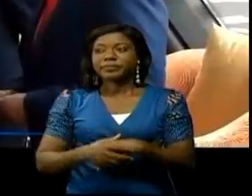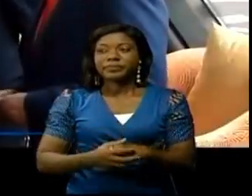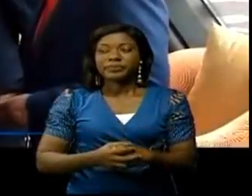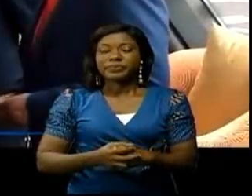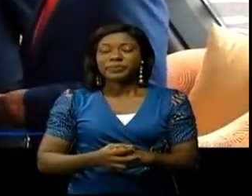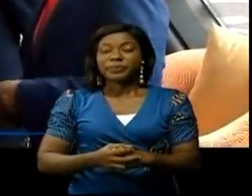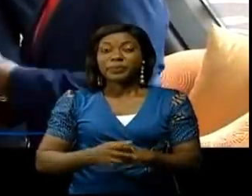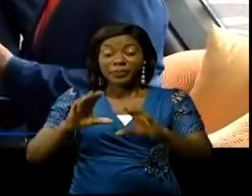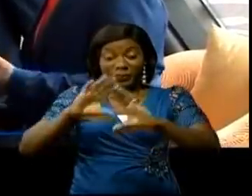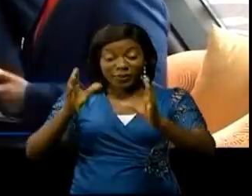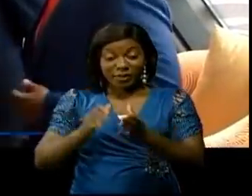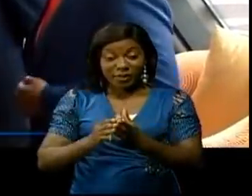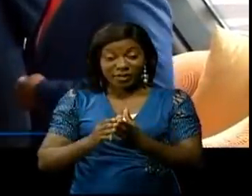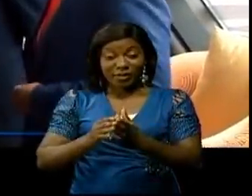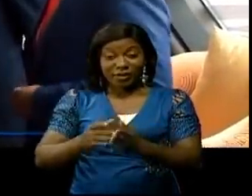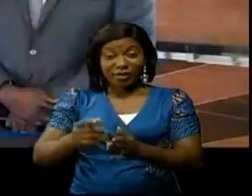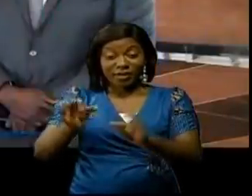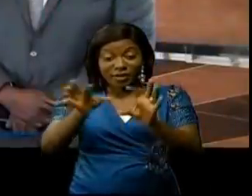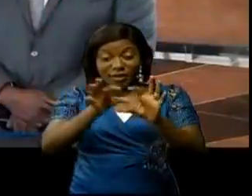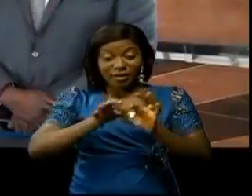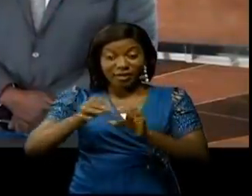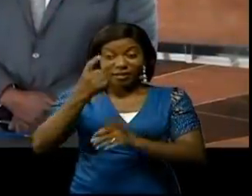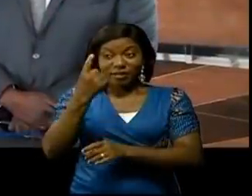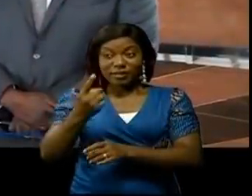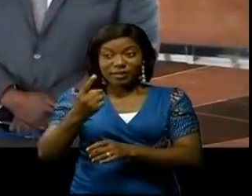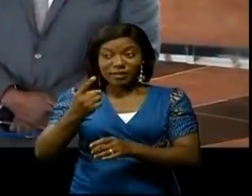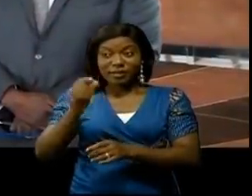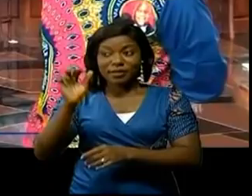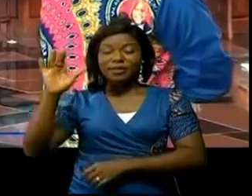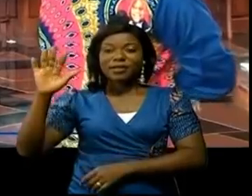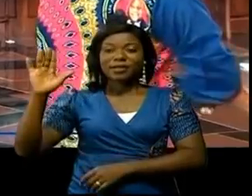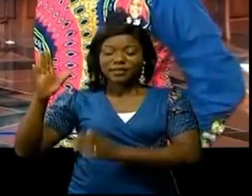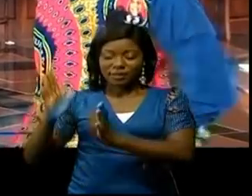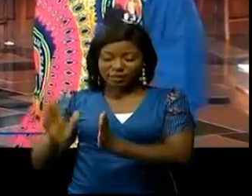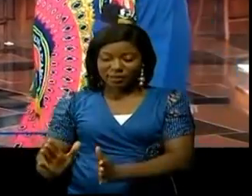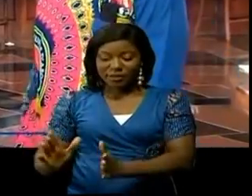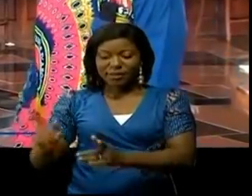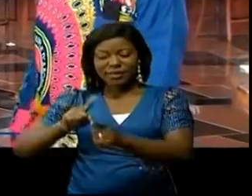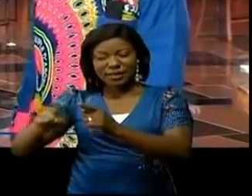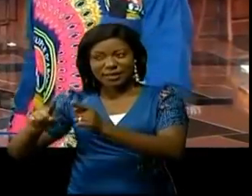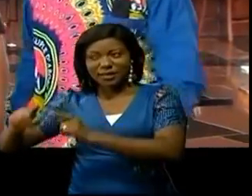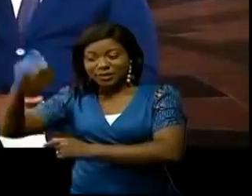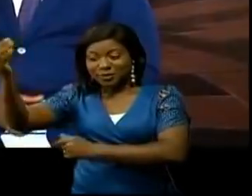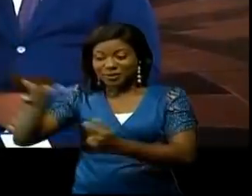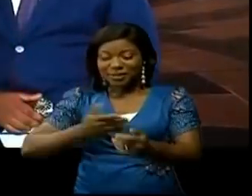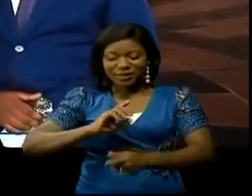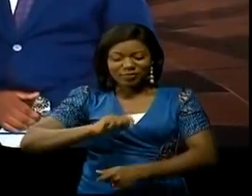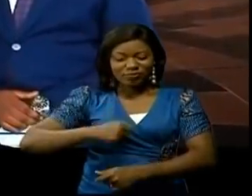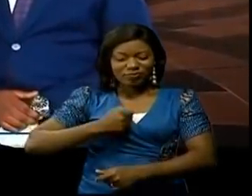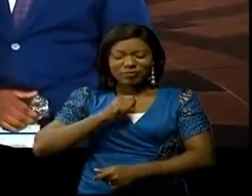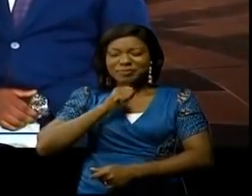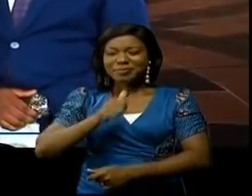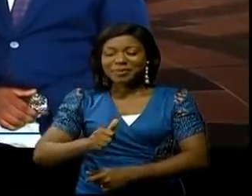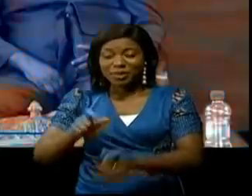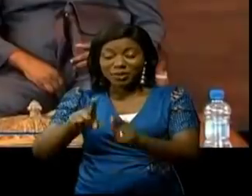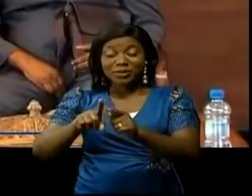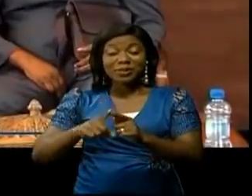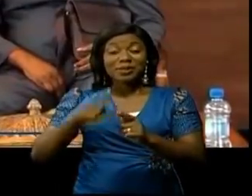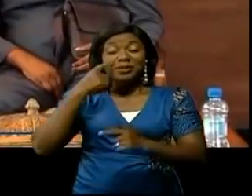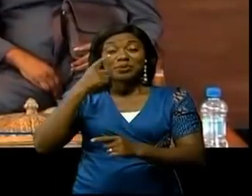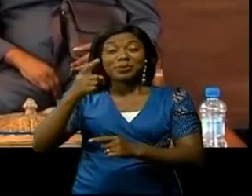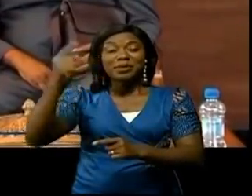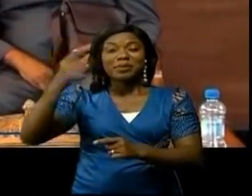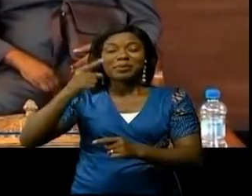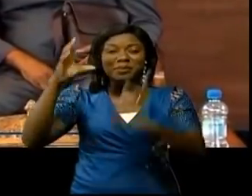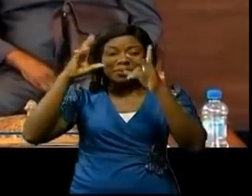Tous, unis comme un seul homme, quinoise et quinoise, tous âges confondus, étaient impatients de revoir le premier des Congolais.